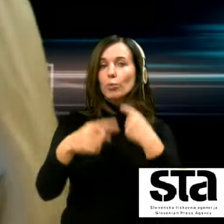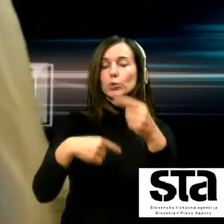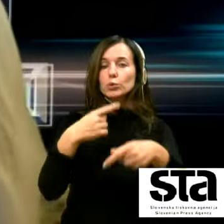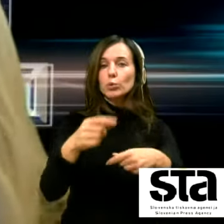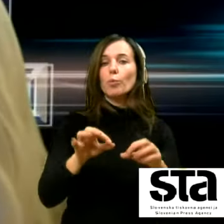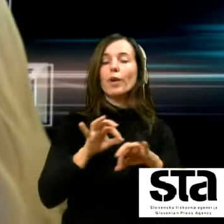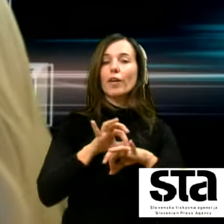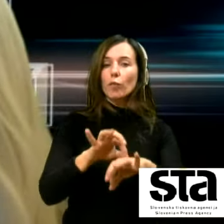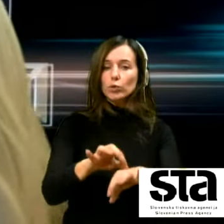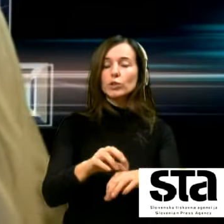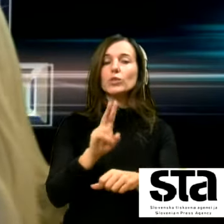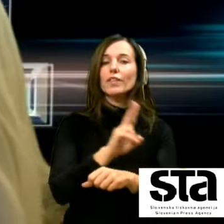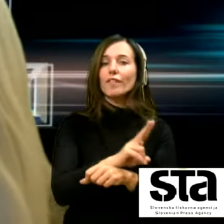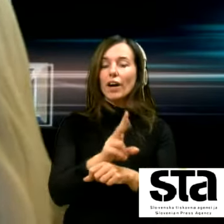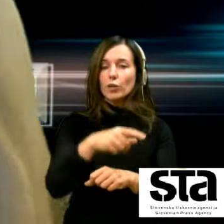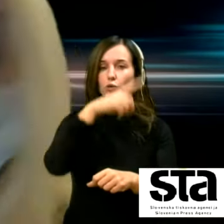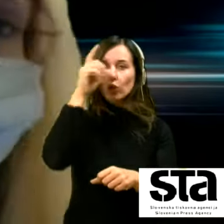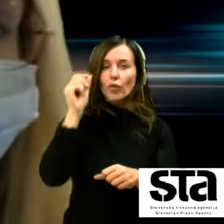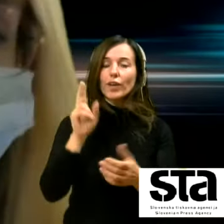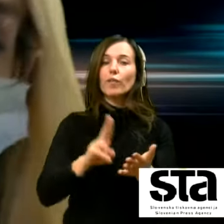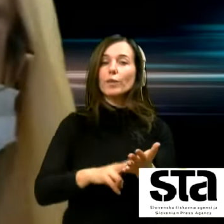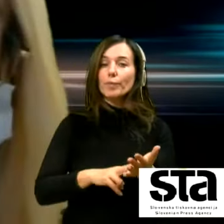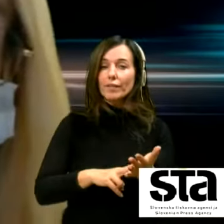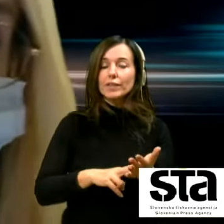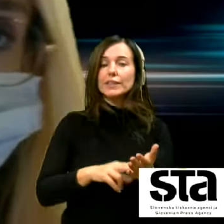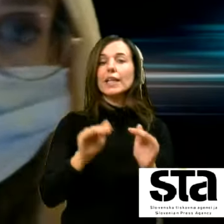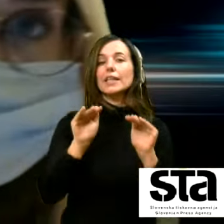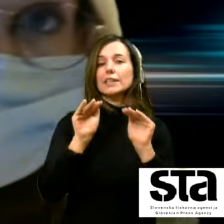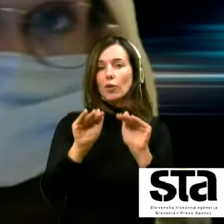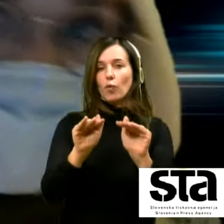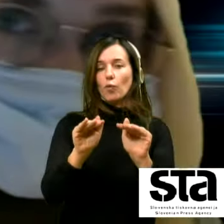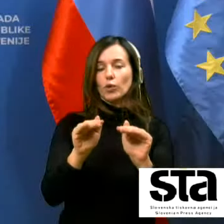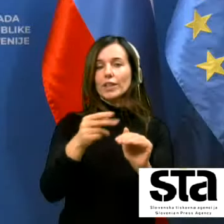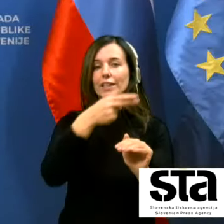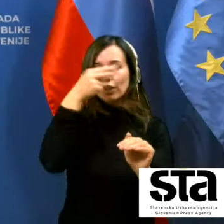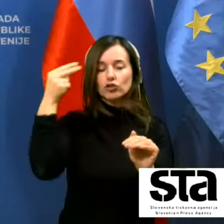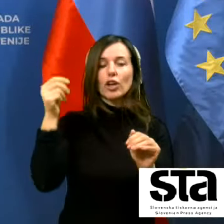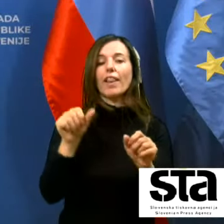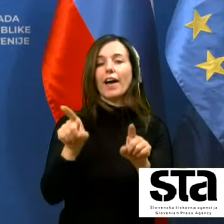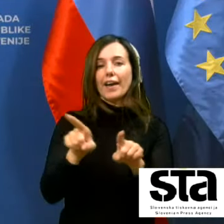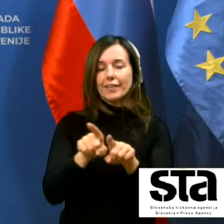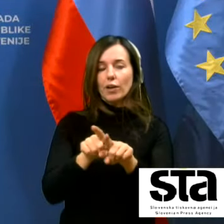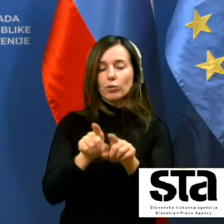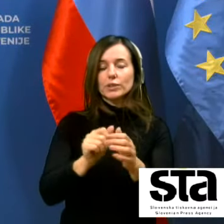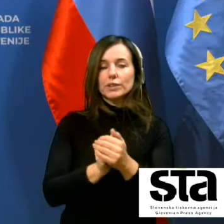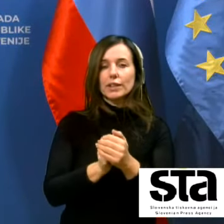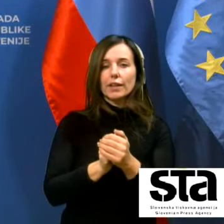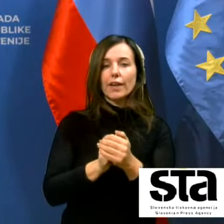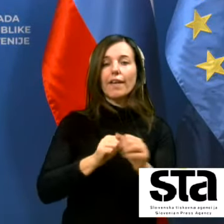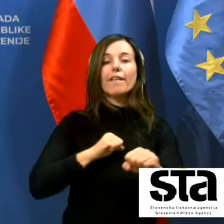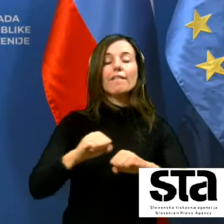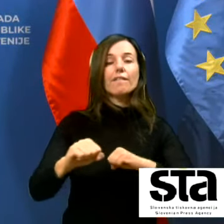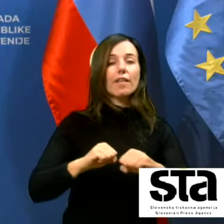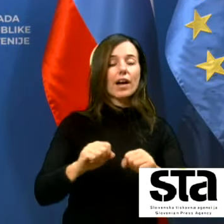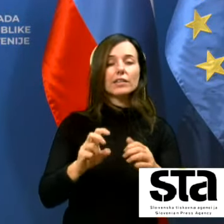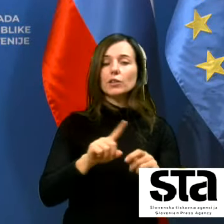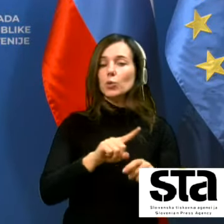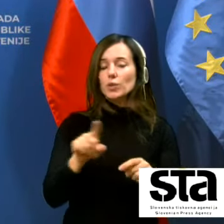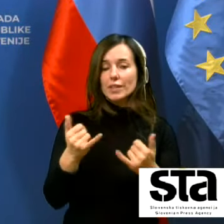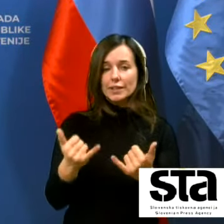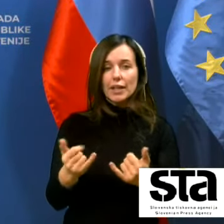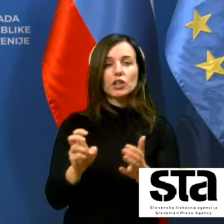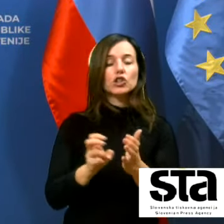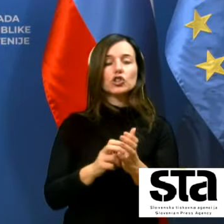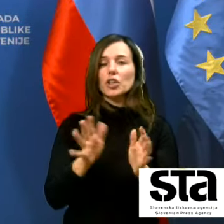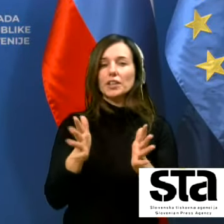varo šlovekovih pravic in zagovornik načela enakosti Vlada do tega trenotka